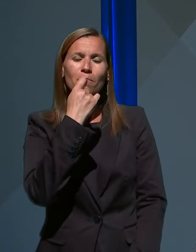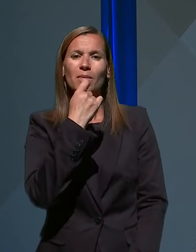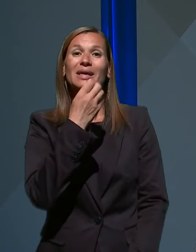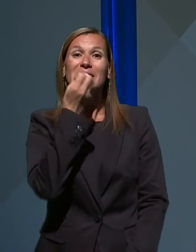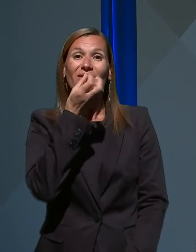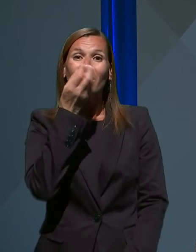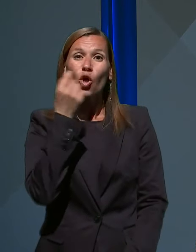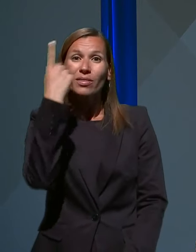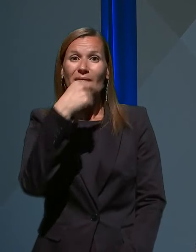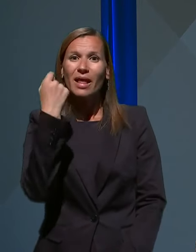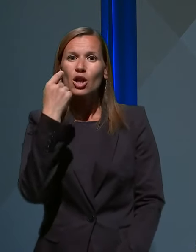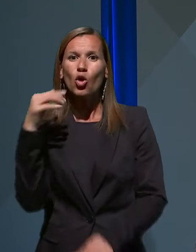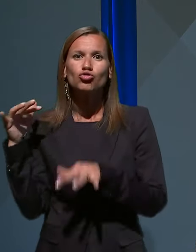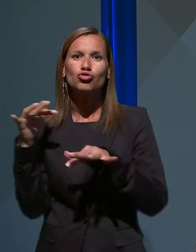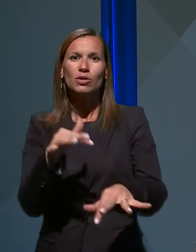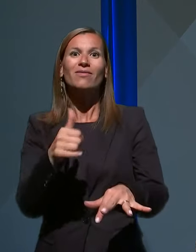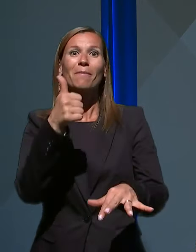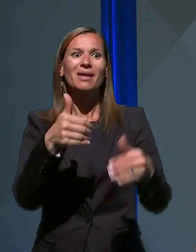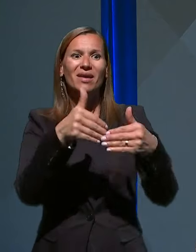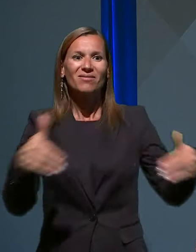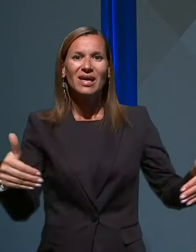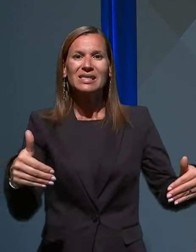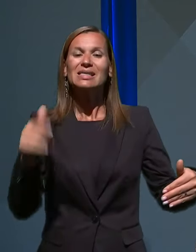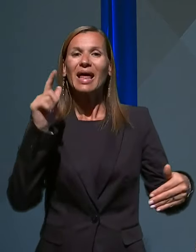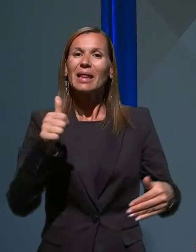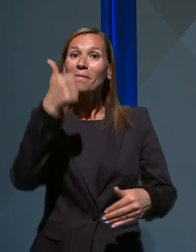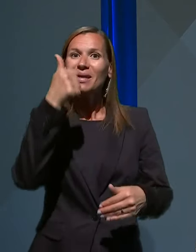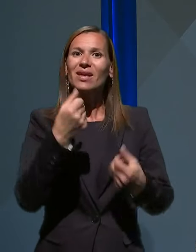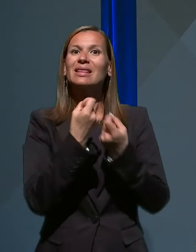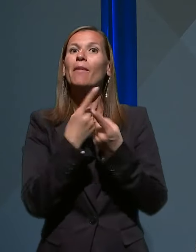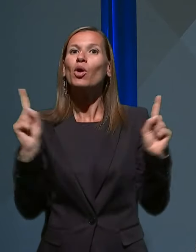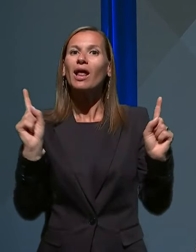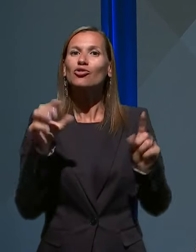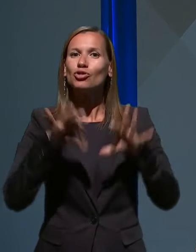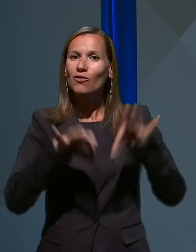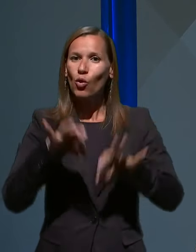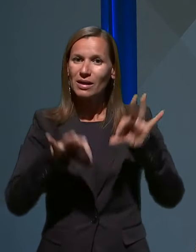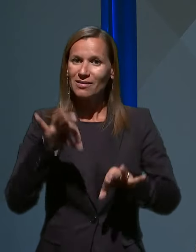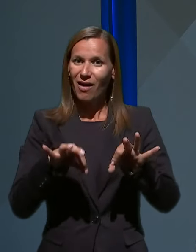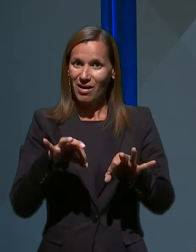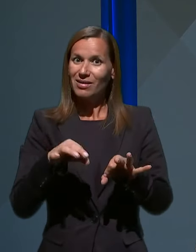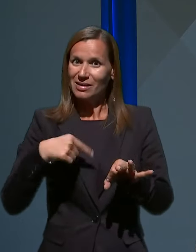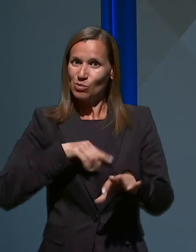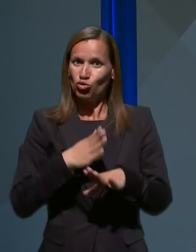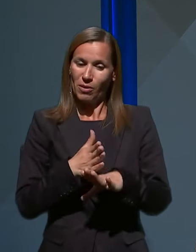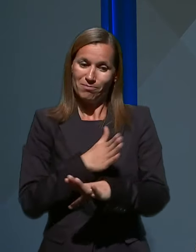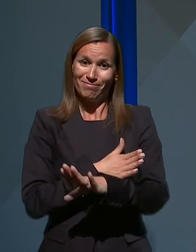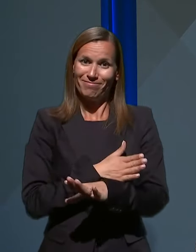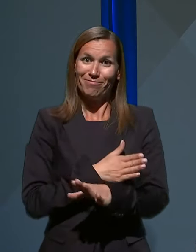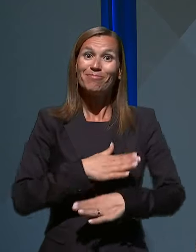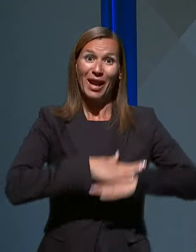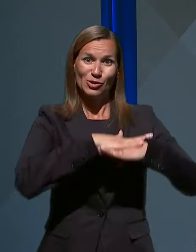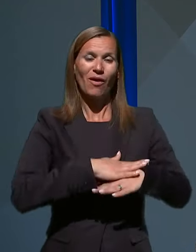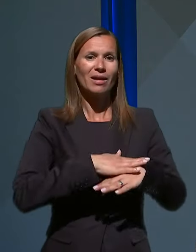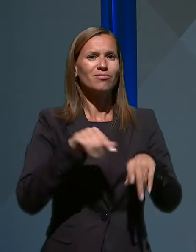prve vrste in na prvih demokratičnih volitvah, ki smo jih preznovali nedavno povedali, da si